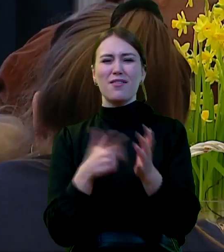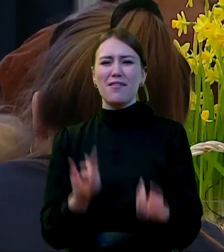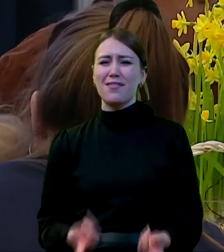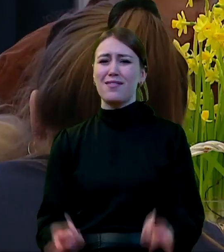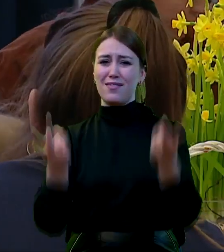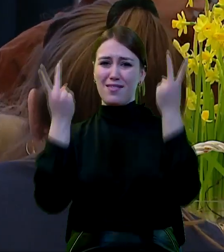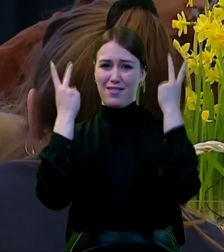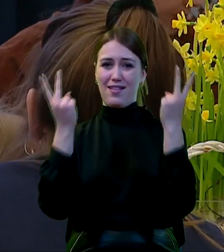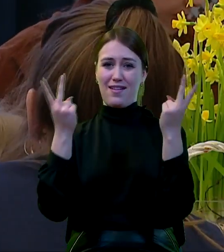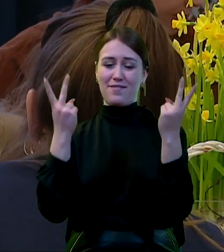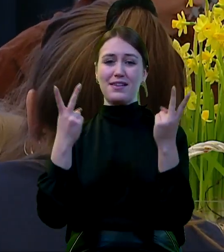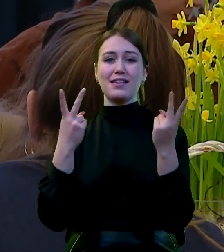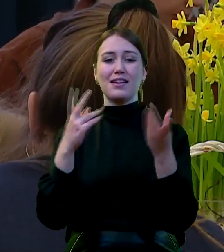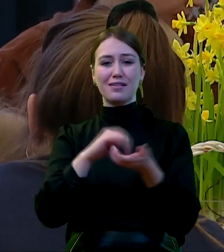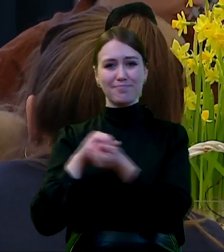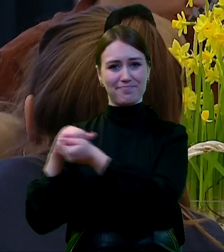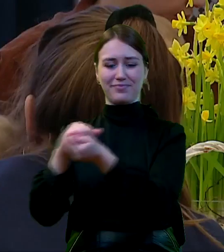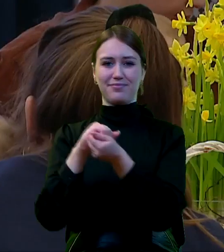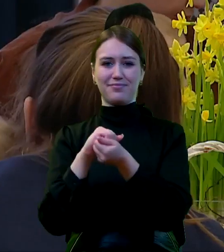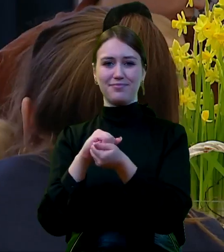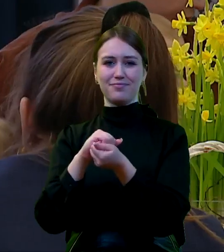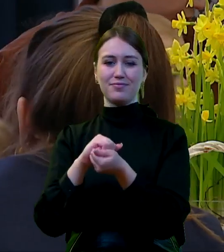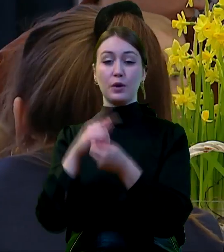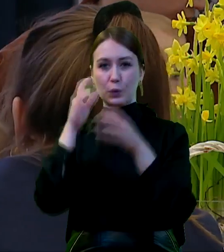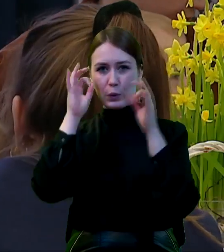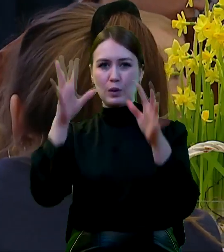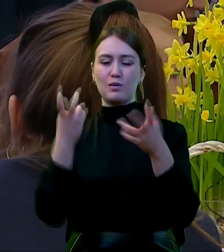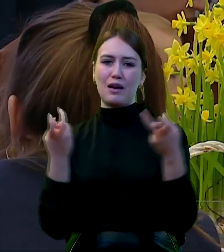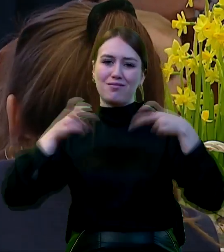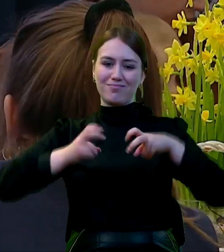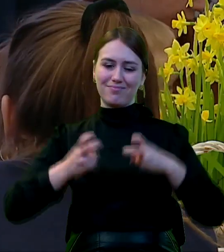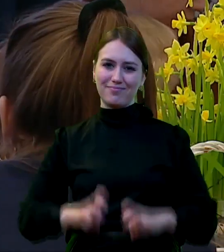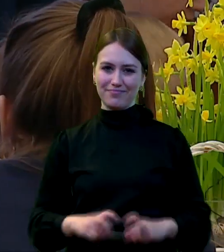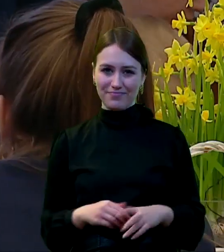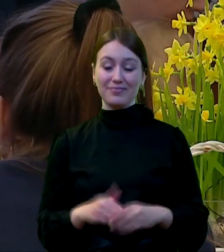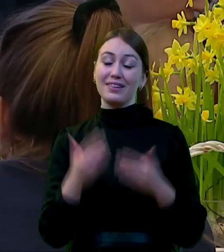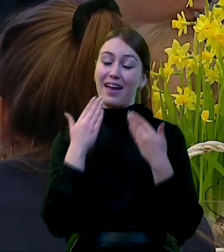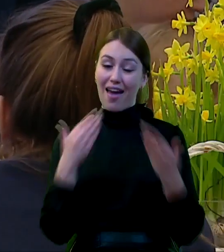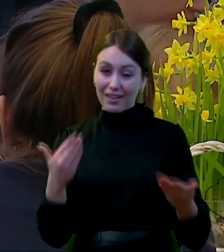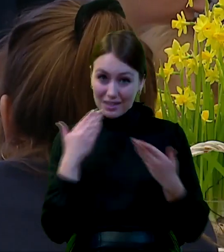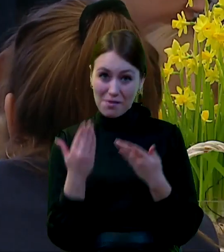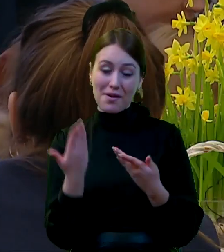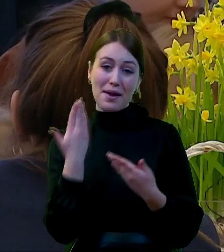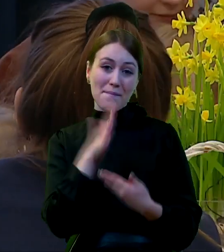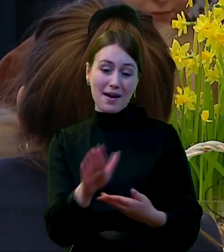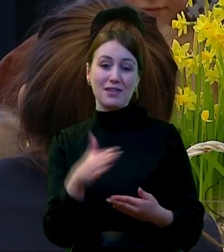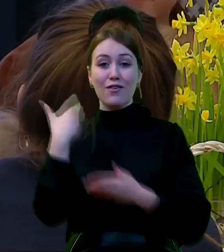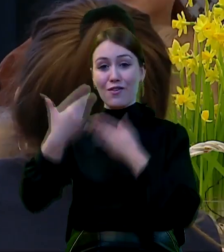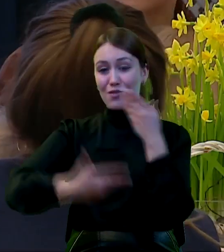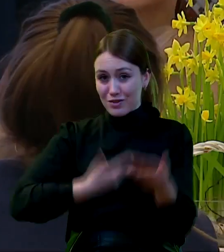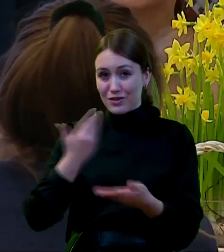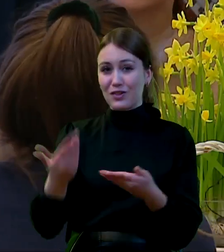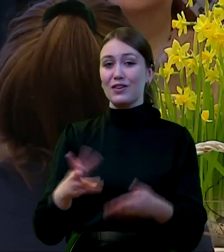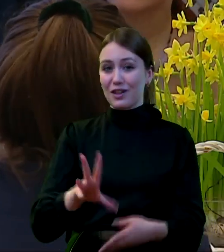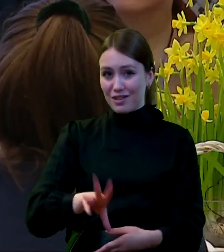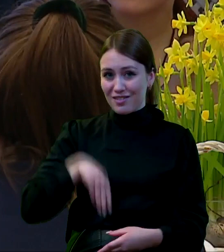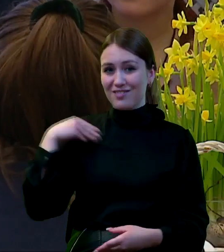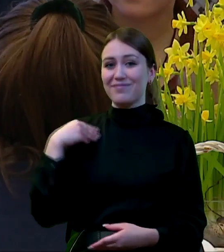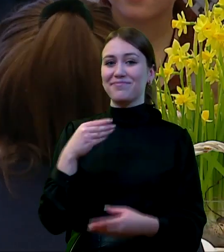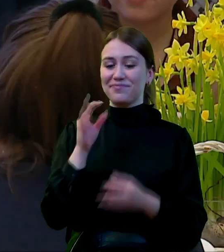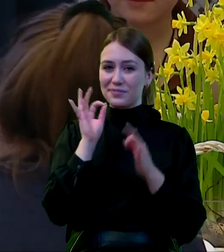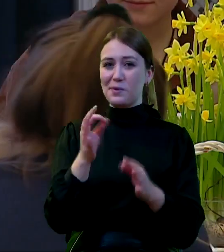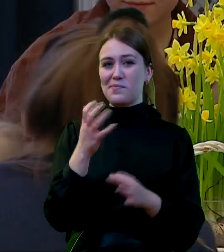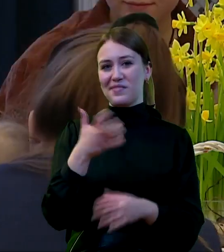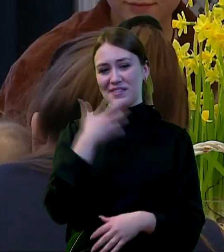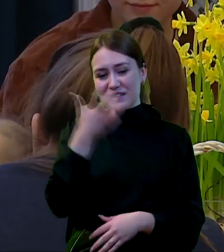najważniejszym, najistotniejszym spoiwem kulturotwórczym. Dziękuję Państwu bardzo, życzę wesołych,